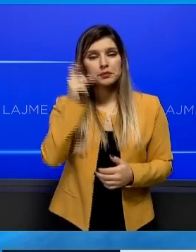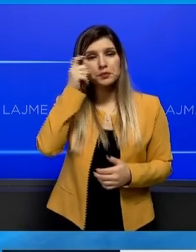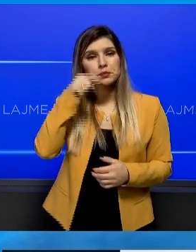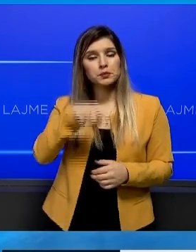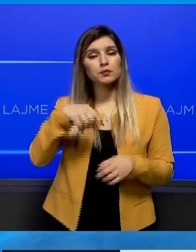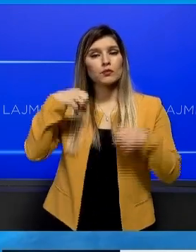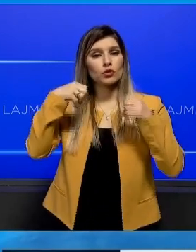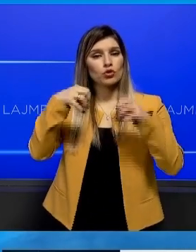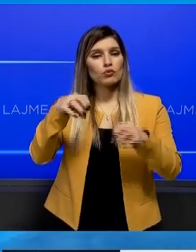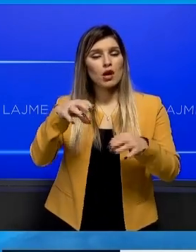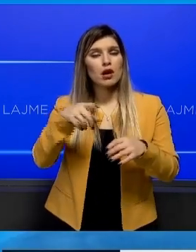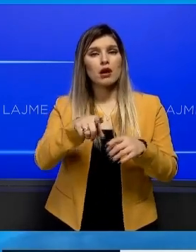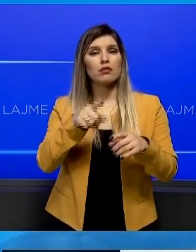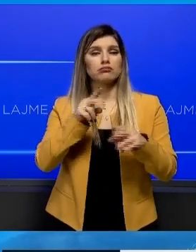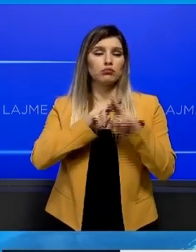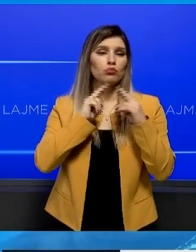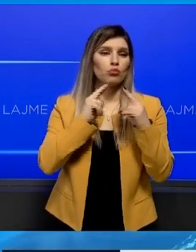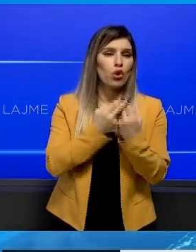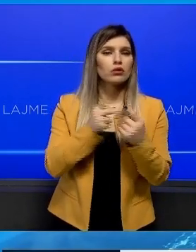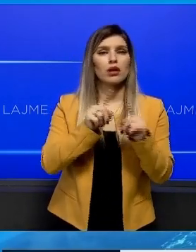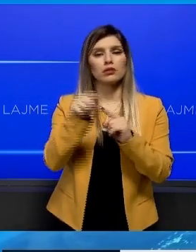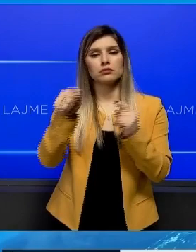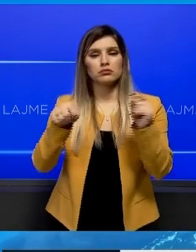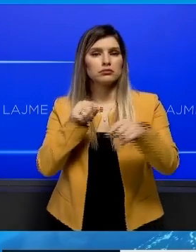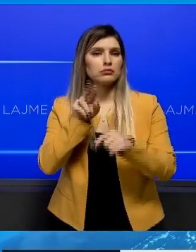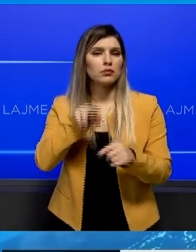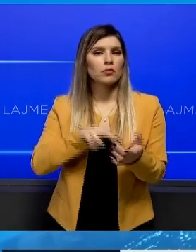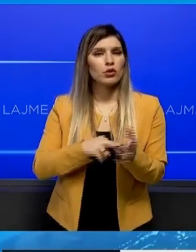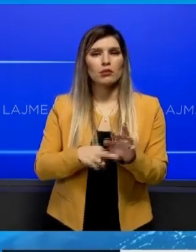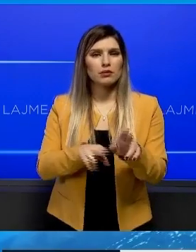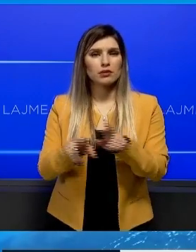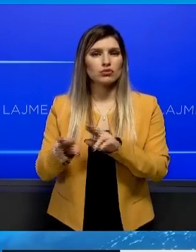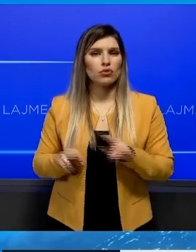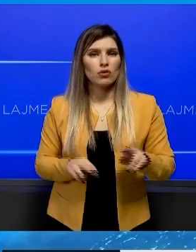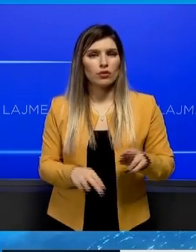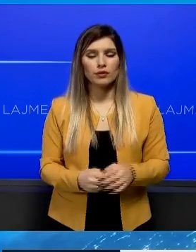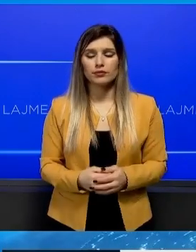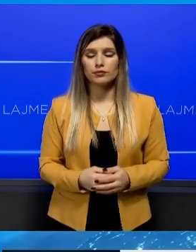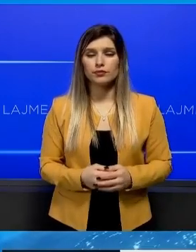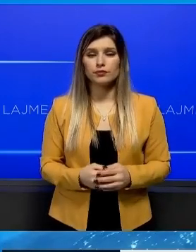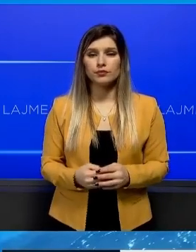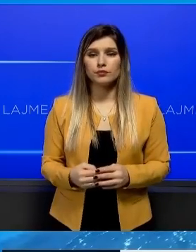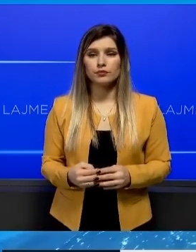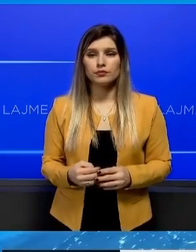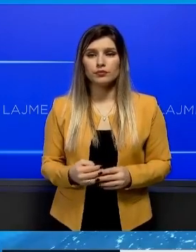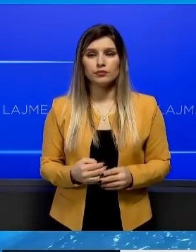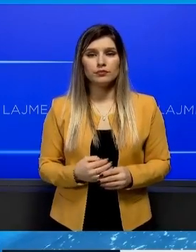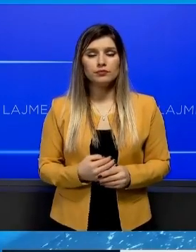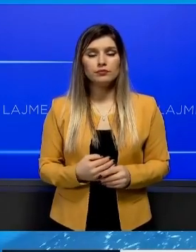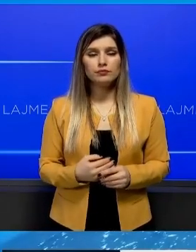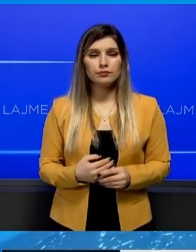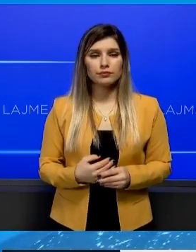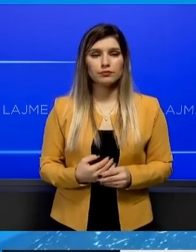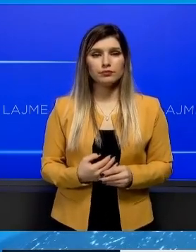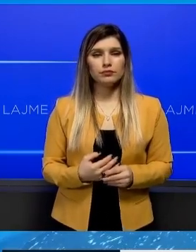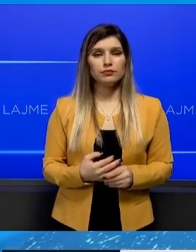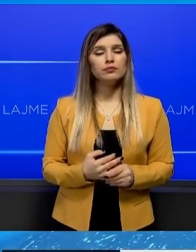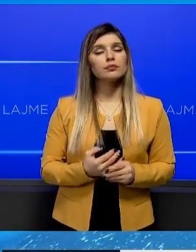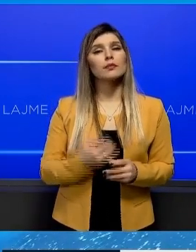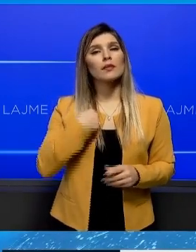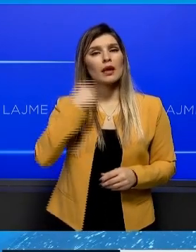energetike në Kosovë për dhe në vendet e tjera, në fakt? Beso që në Kosovë mungon një dialog i mirë filët mes